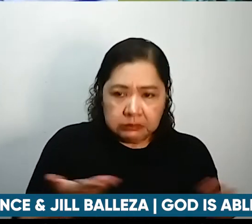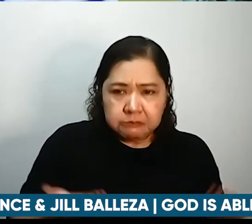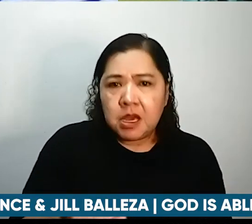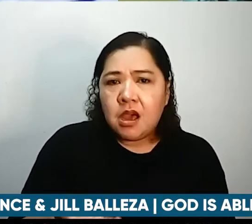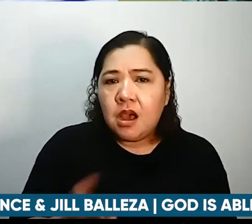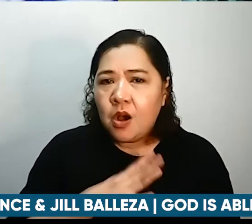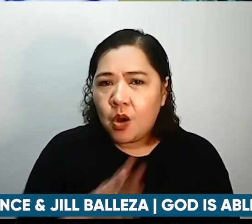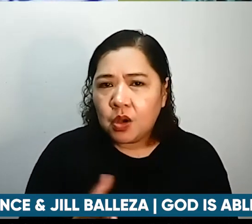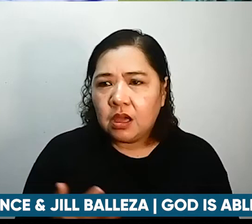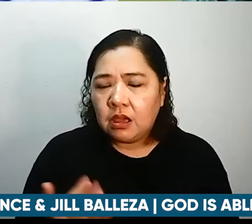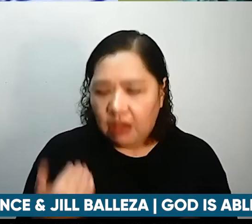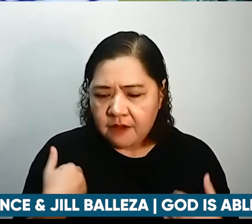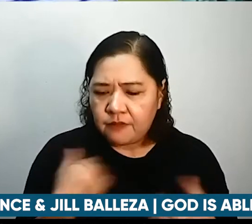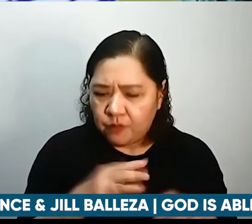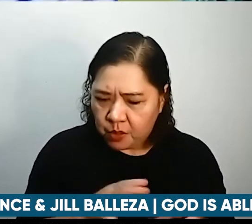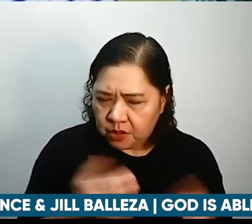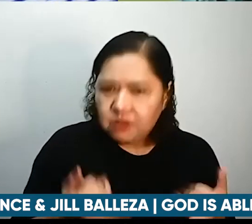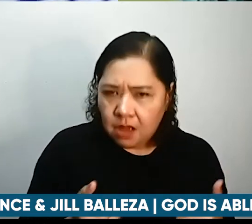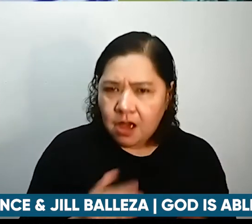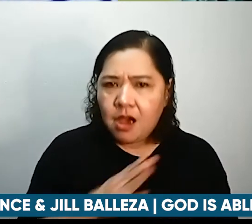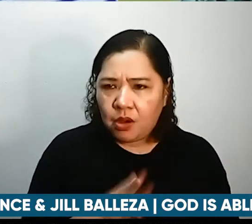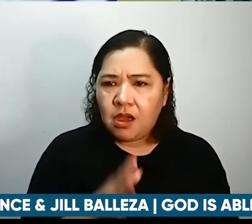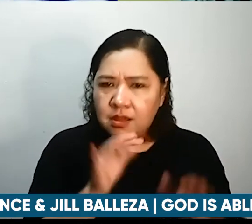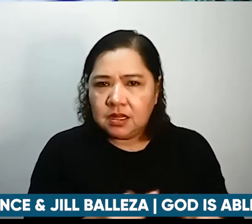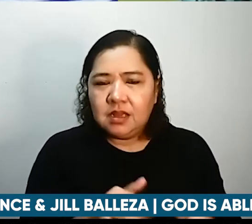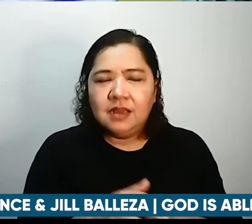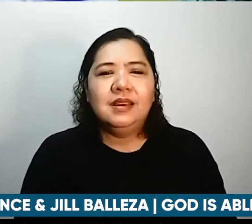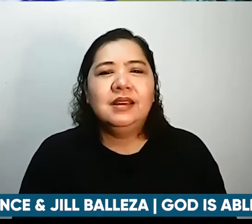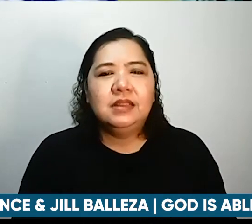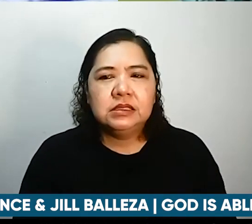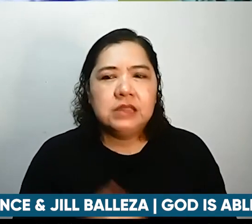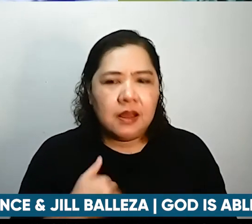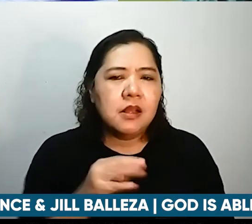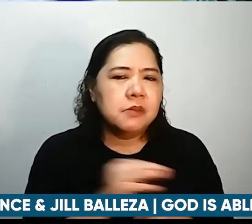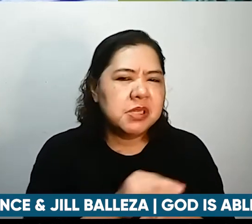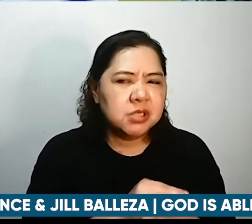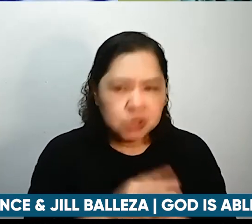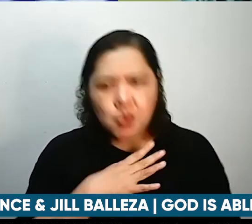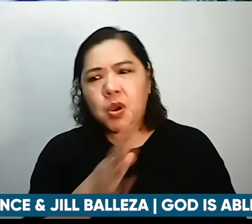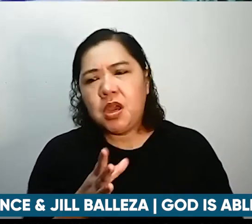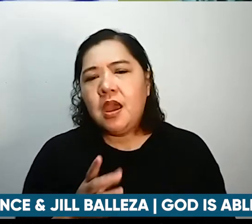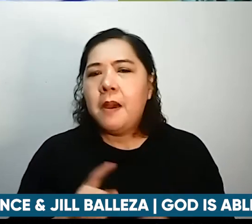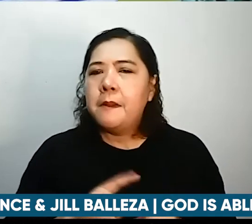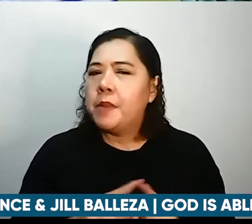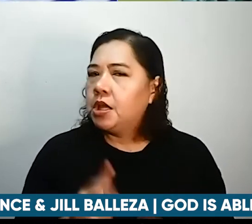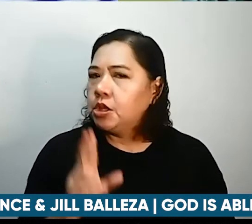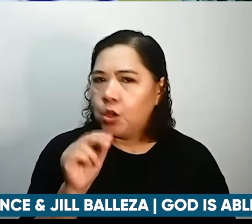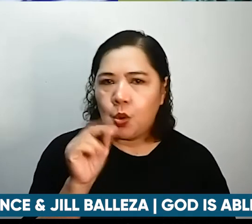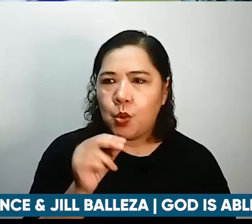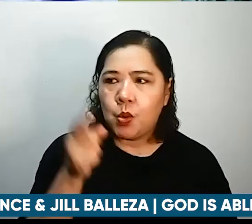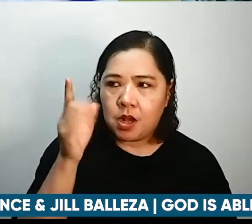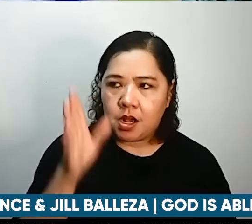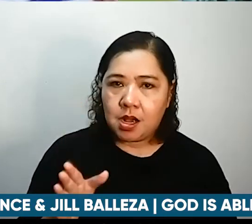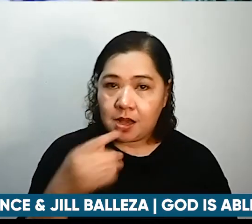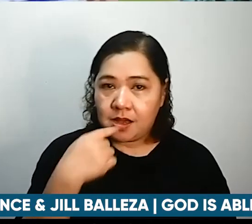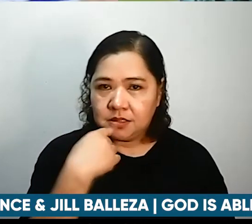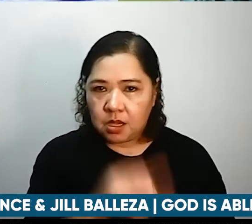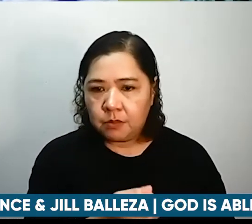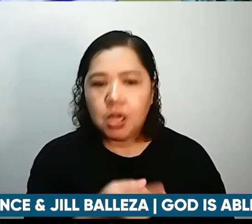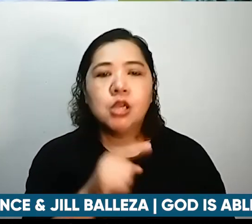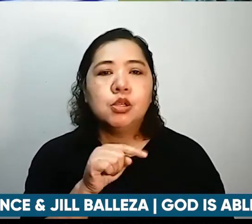mga hinahawakan okay na yan may ministry naman ako okay na yan hindi sabi ni Lord hindi you grow for me because